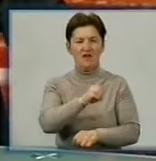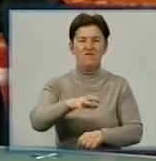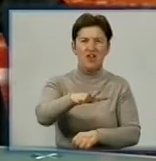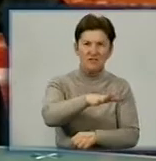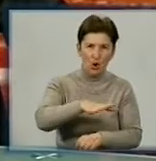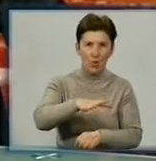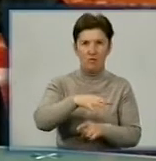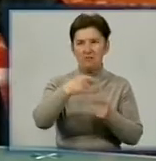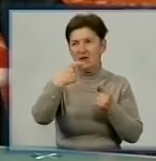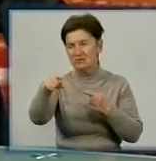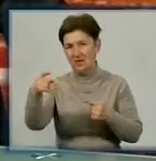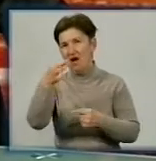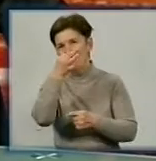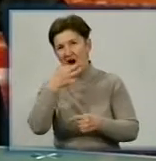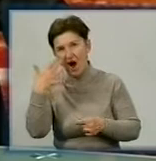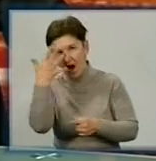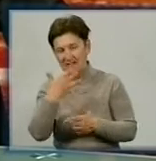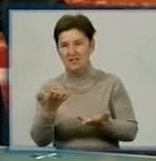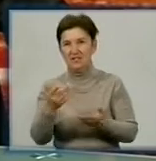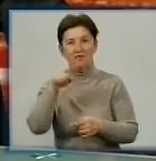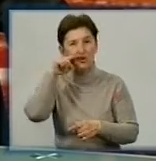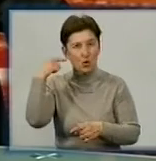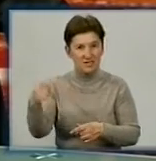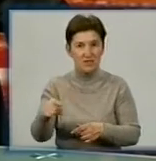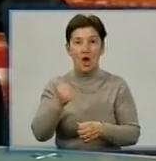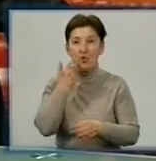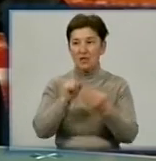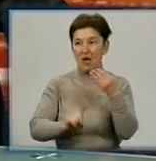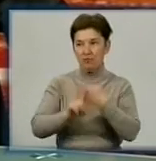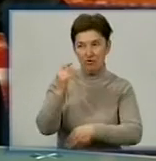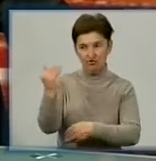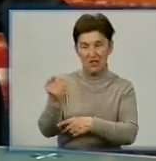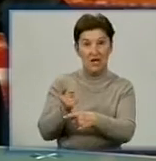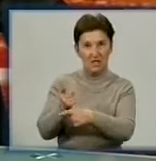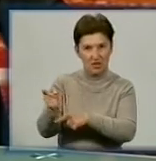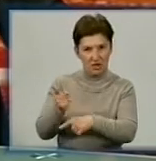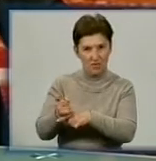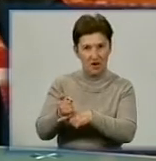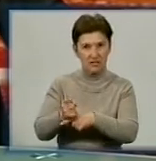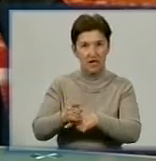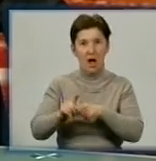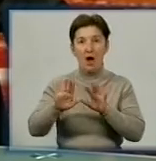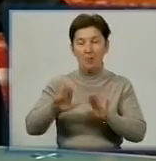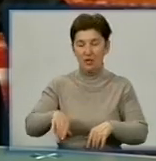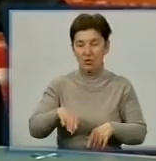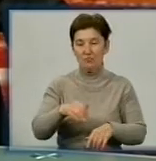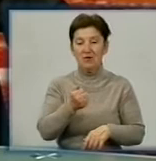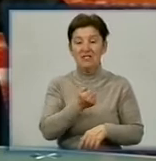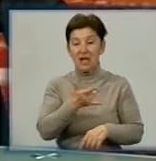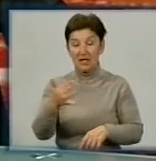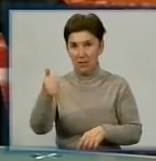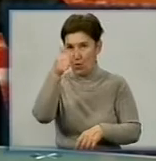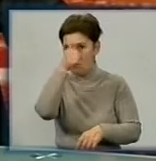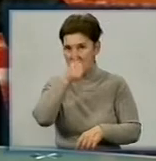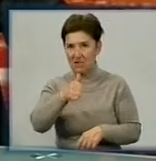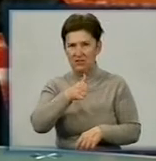інших країнах Азії, в Російській Федерації. І коли його почали критикувати, то подивившись потім через декілька місяців